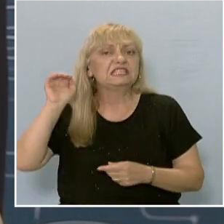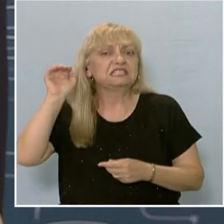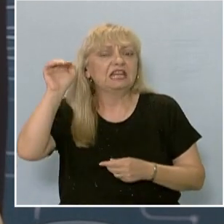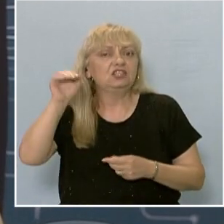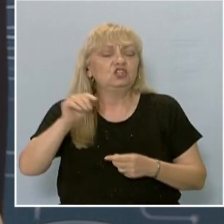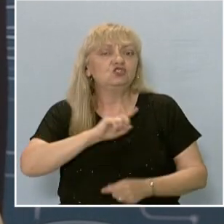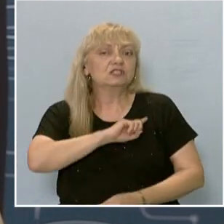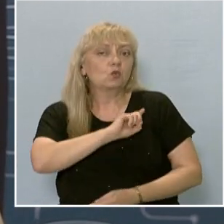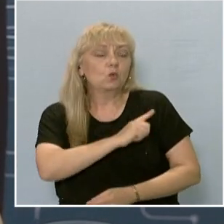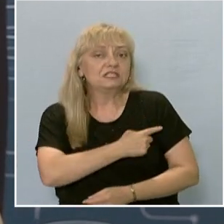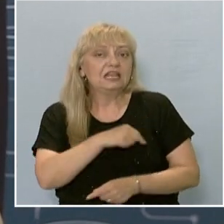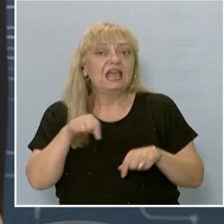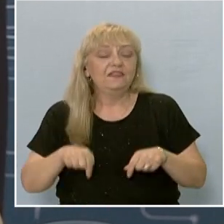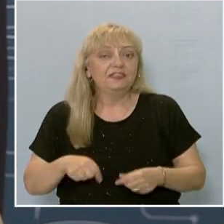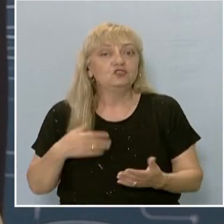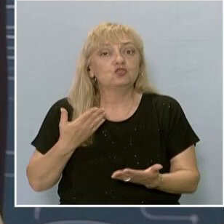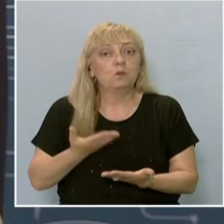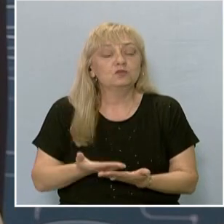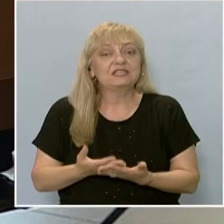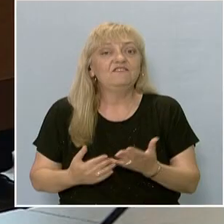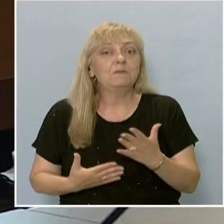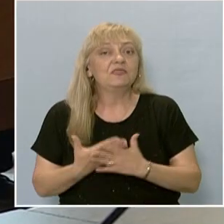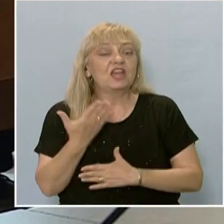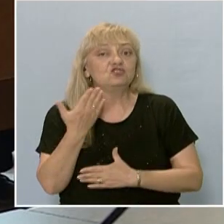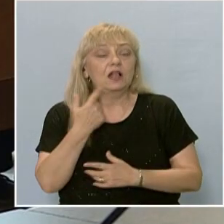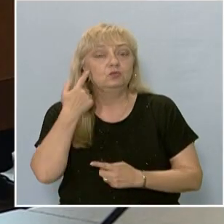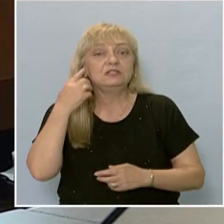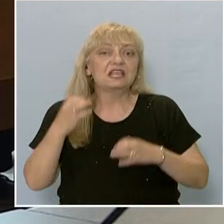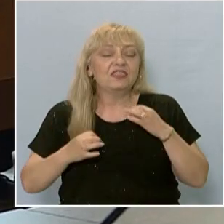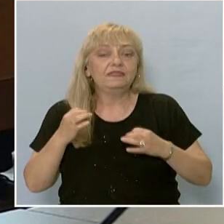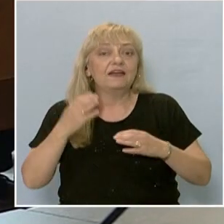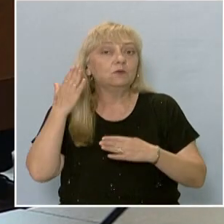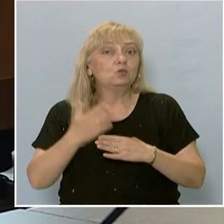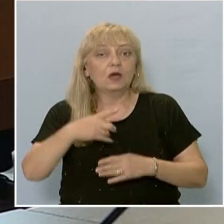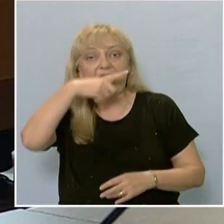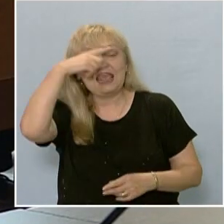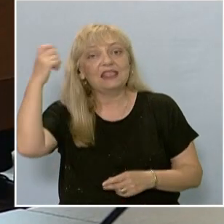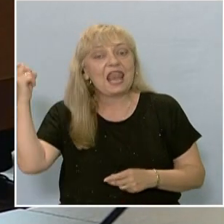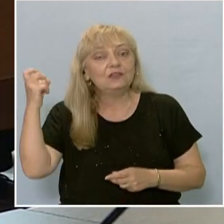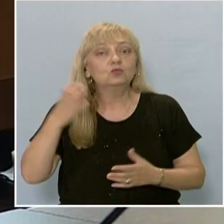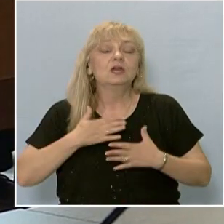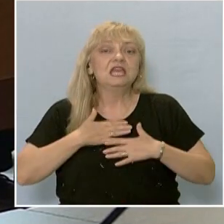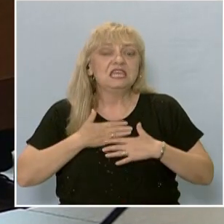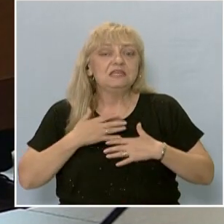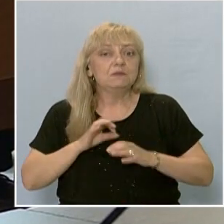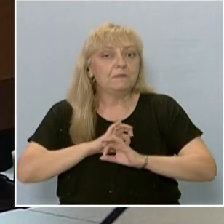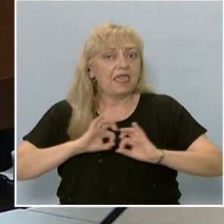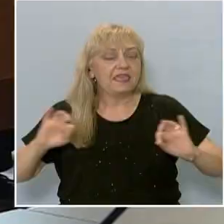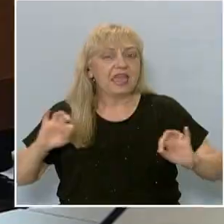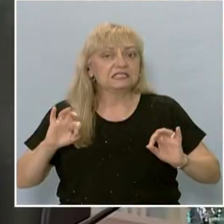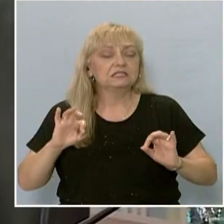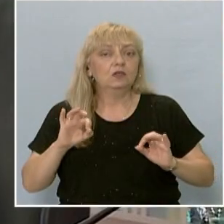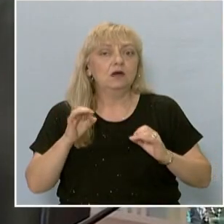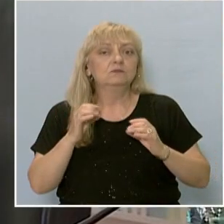че днес ще поставим началото и се надявам до края на лятото да имаме по-избистрена гледна